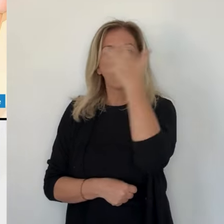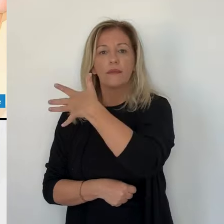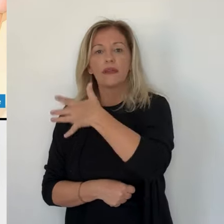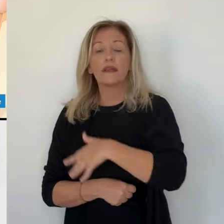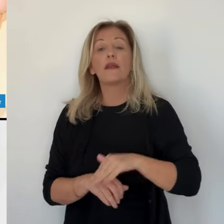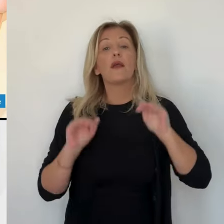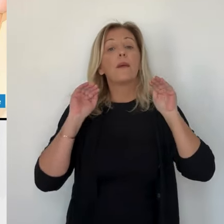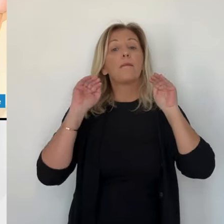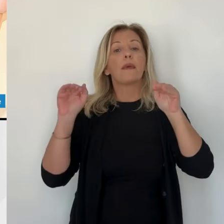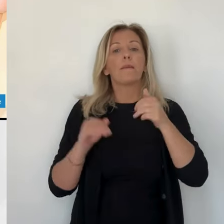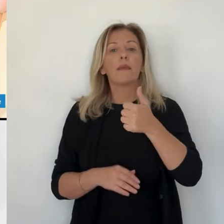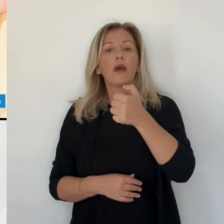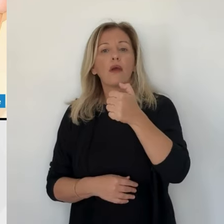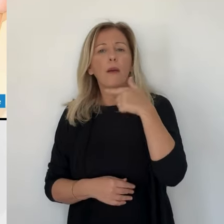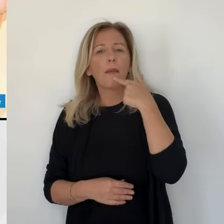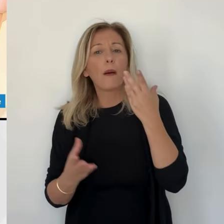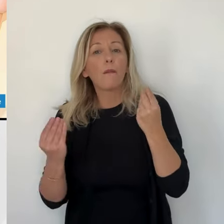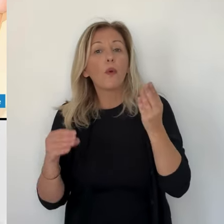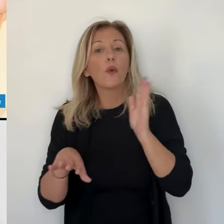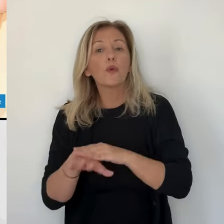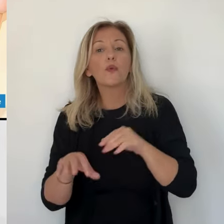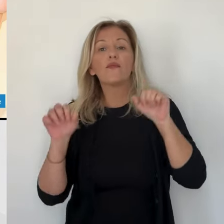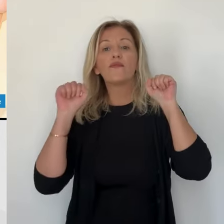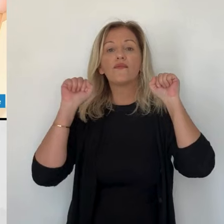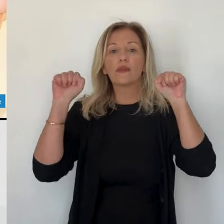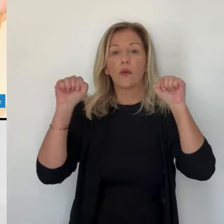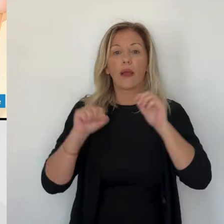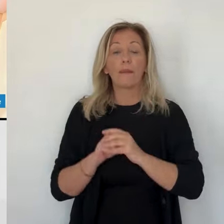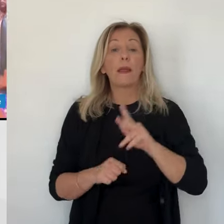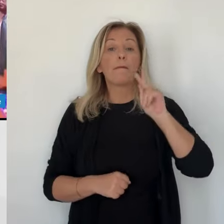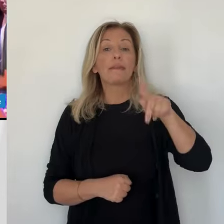commentée en Corse également. On voit cela avec Pierrick Nanini.